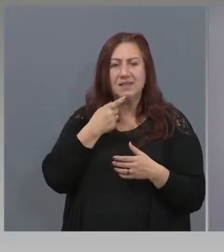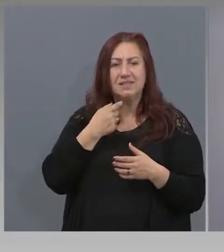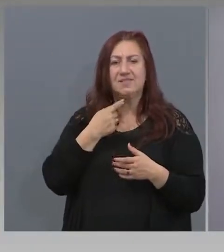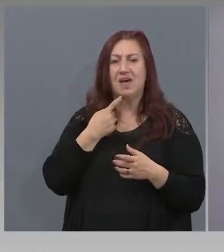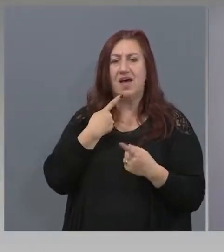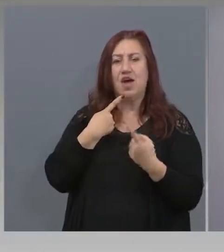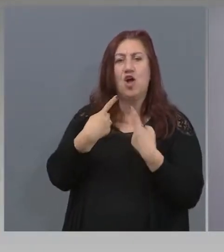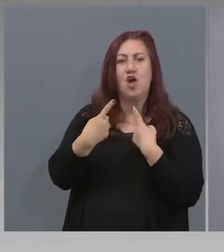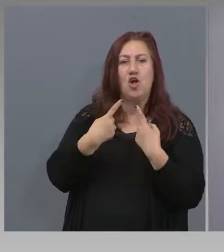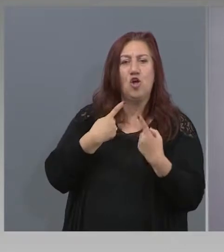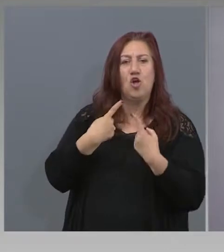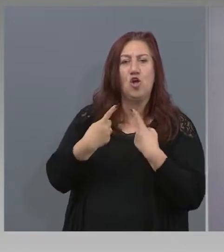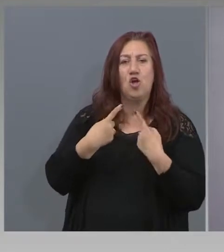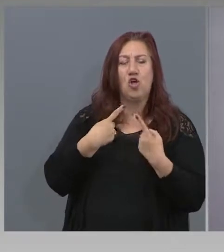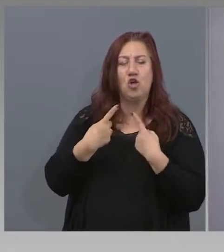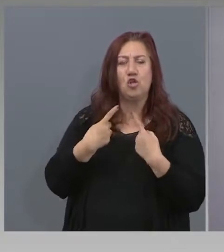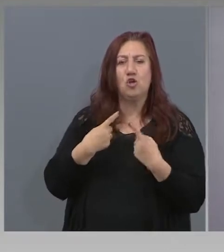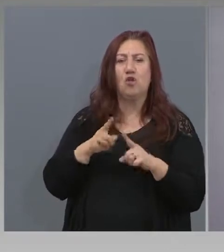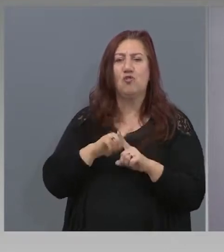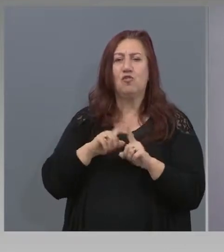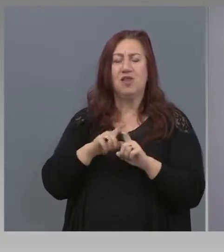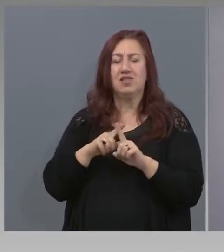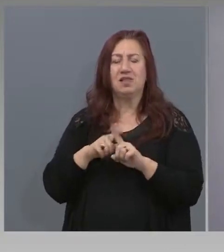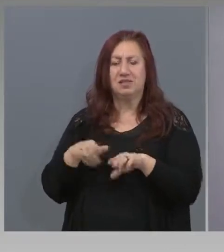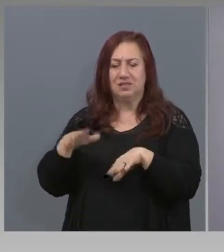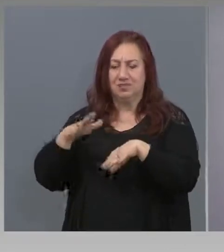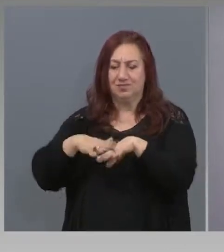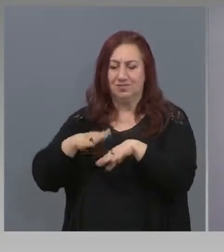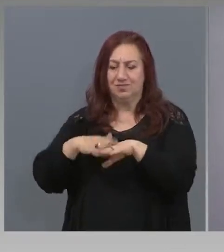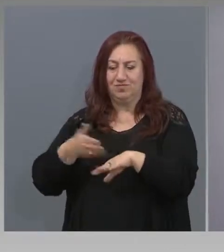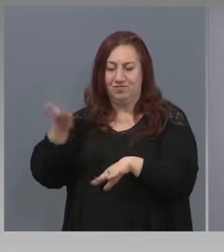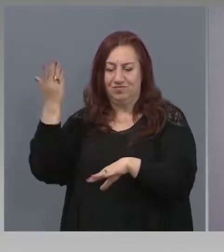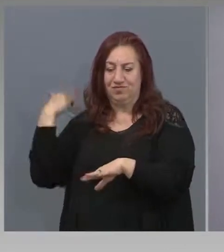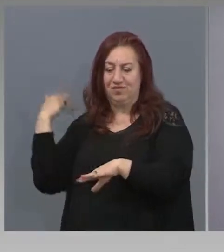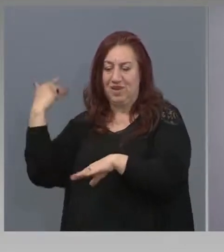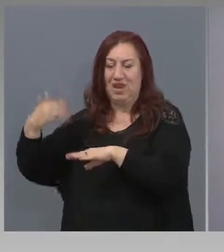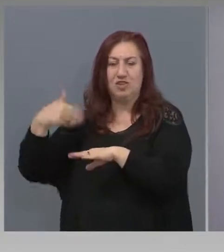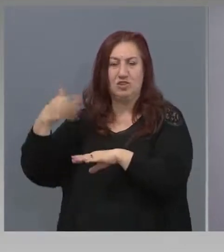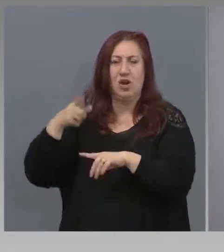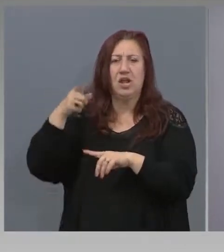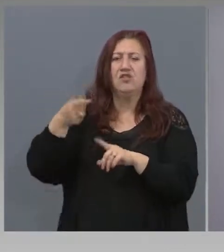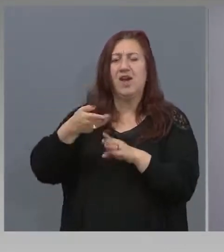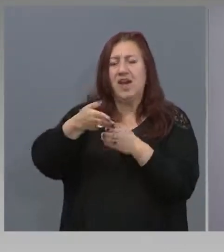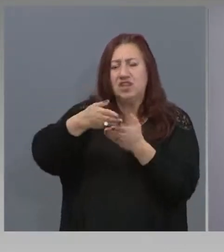договорите не са епилога на историята, просто са глави от историята. Ако са наложи...